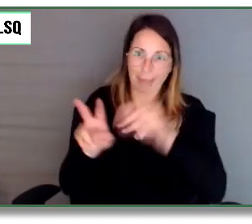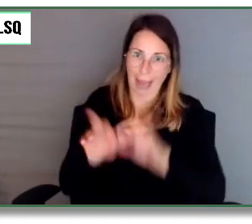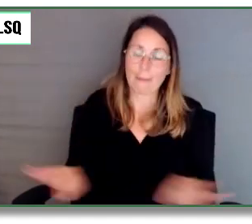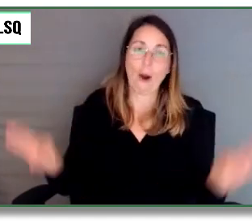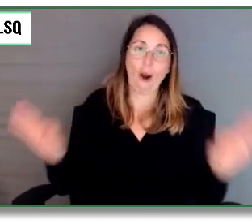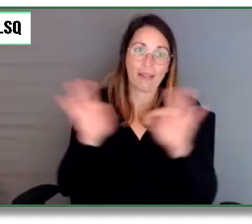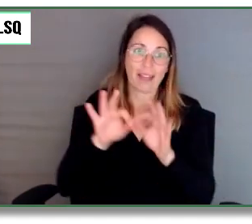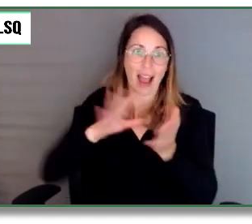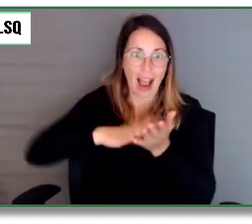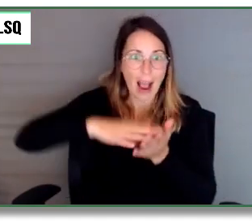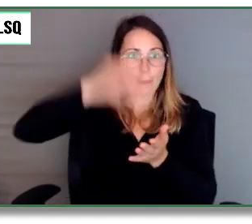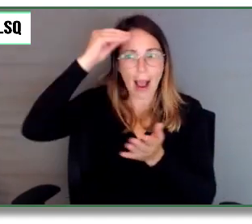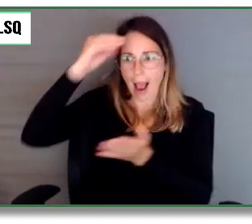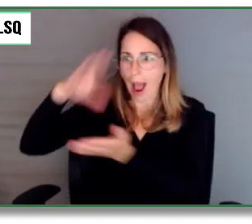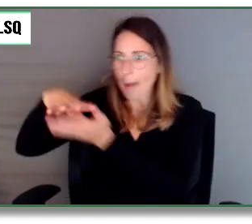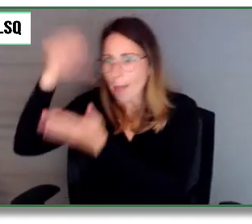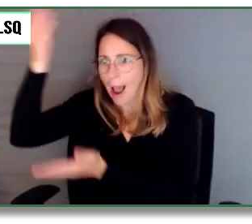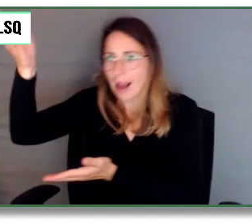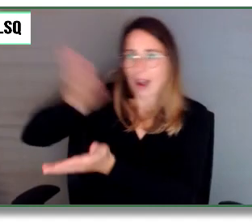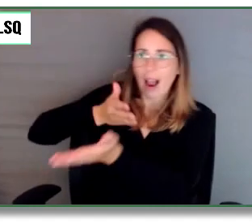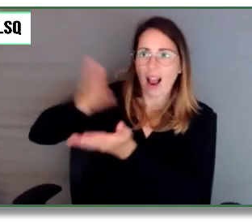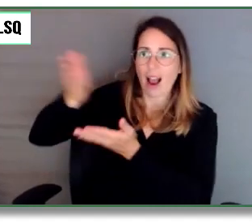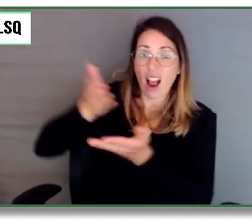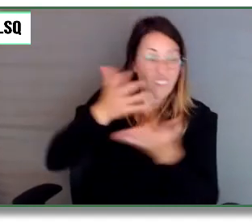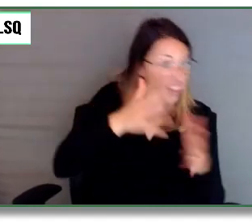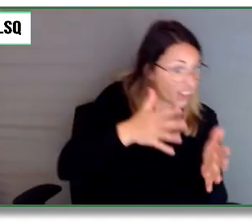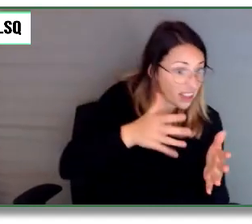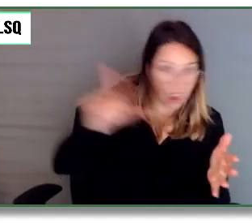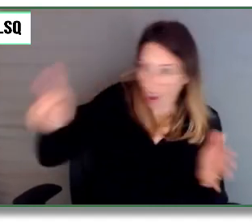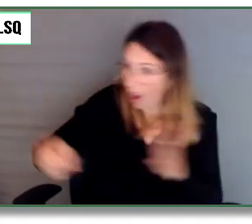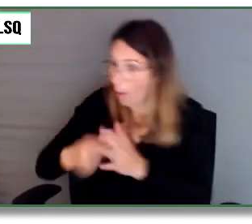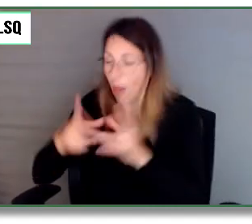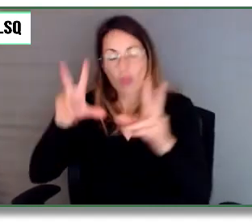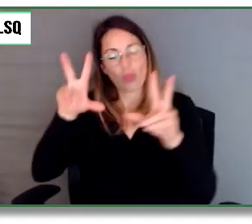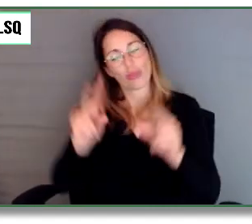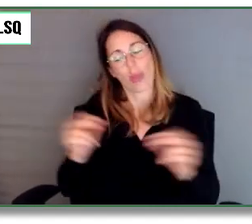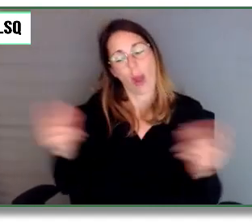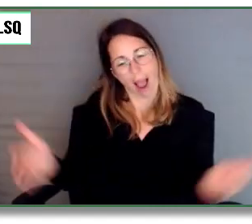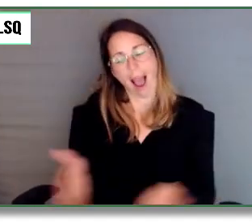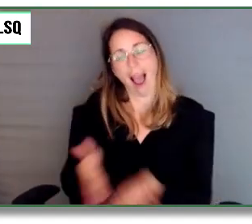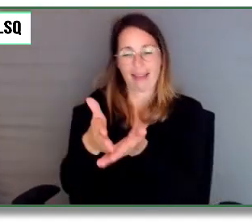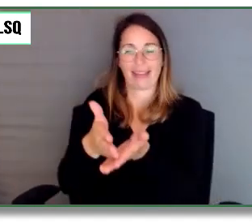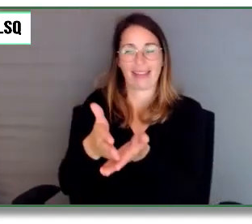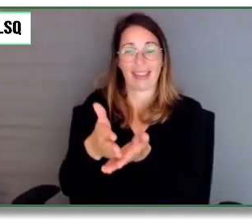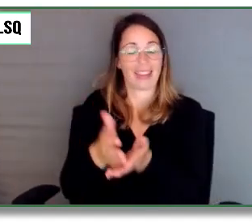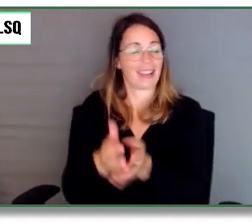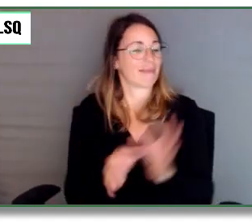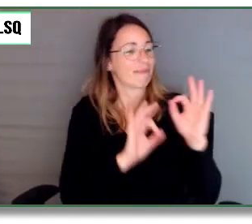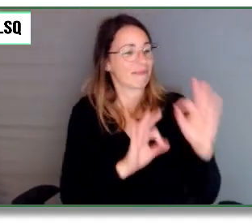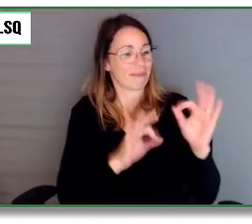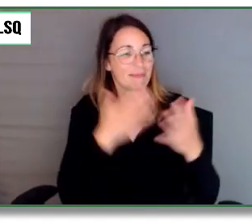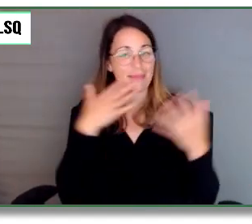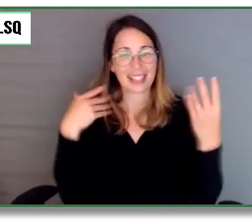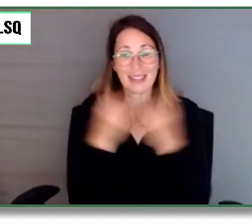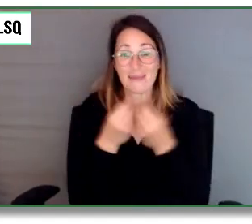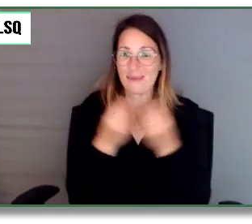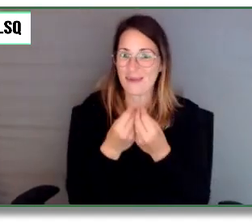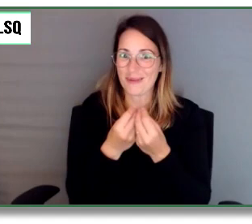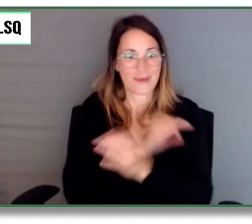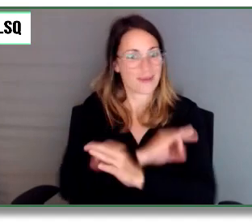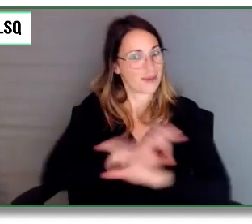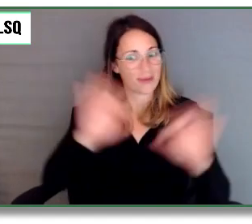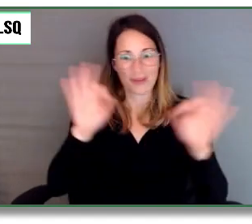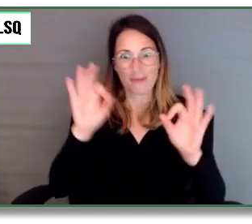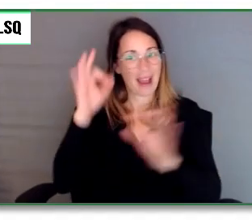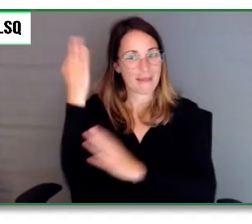à réinventer la roue. Absolument. Merci beaucoup. Présentation fantastique. Merci beaucoup de nous avoir fait